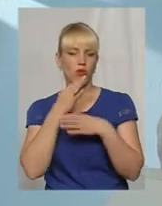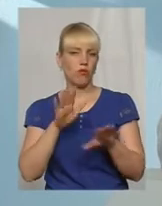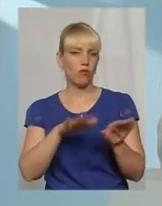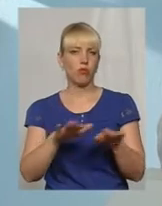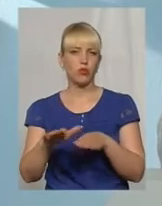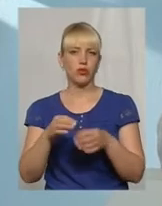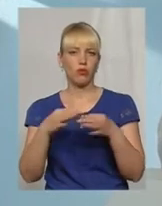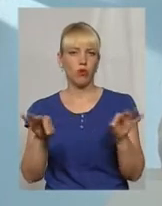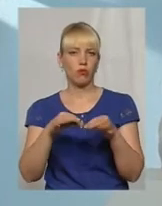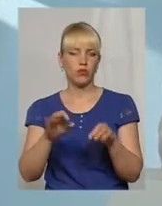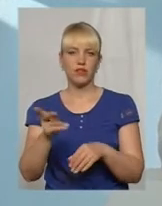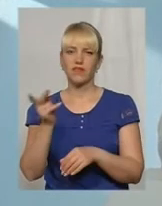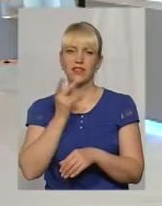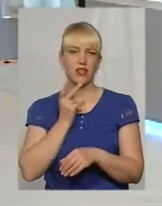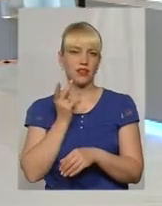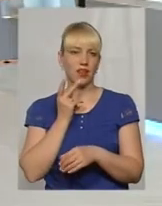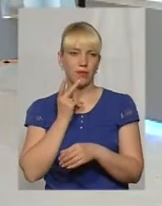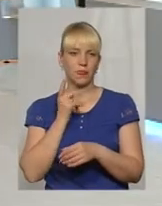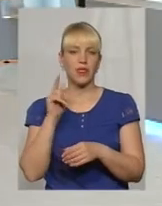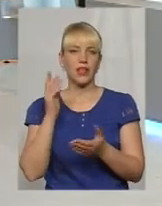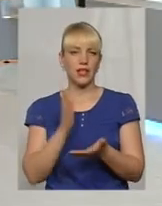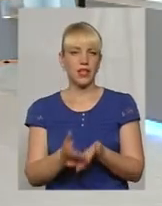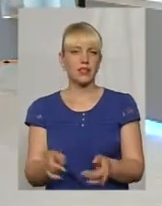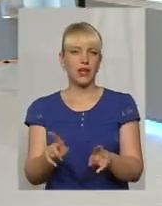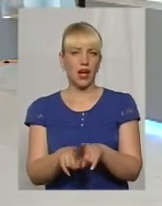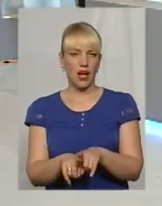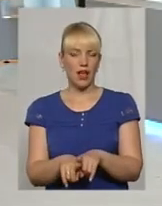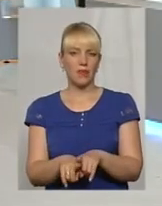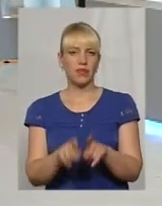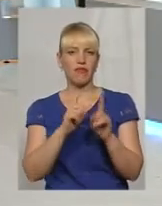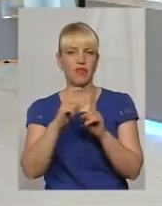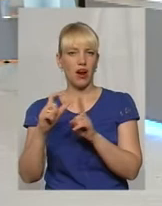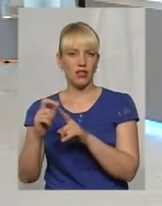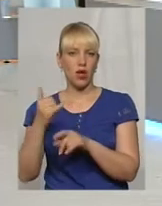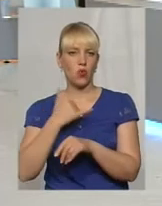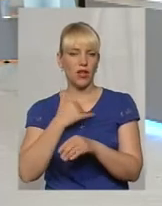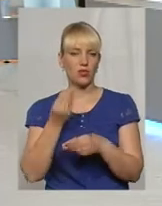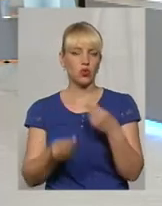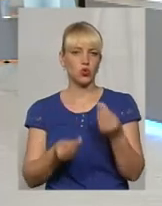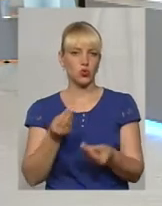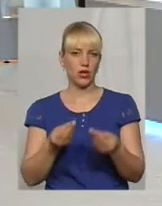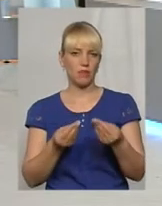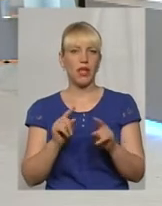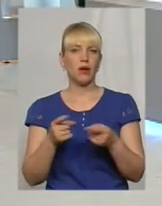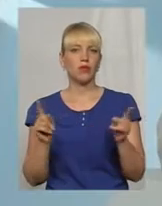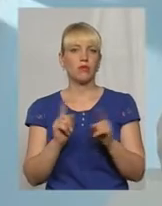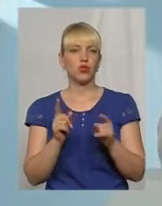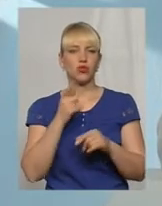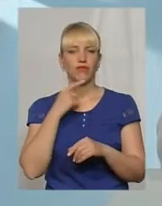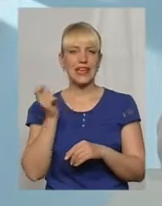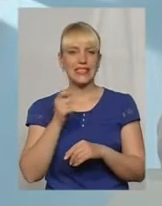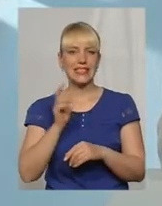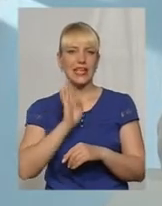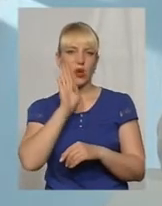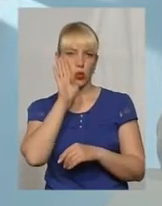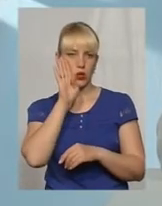практично завжди. І є така фраза у нас, і шутка, тому що в воскресенье